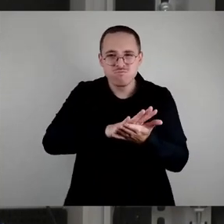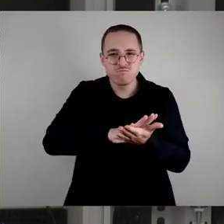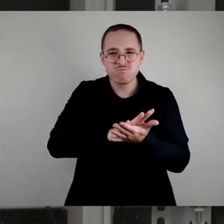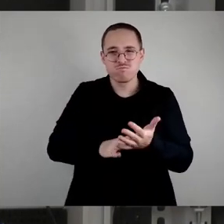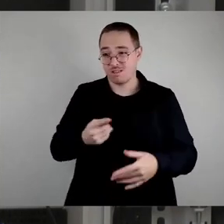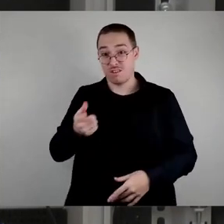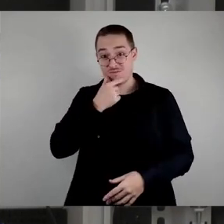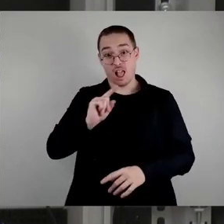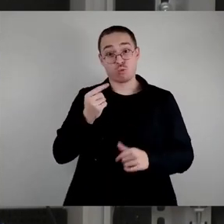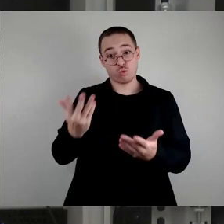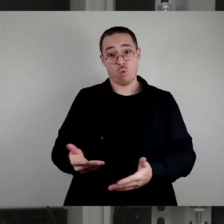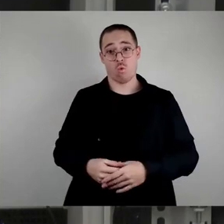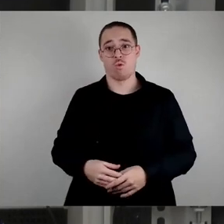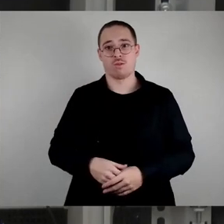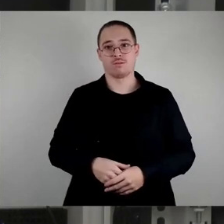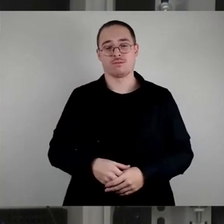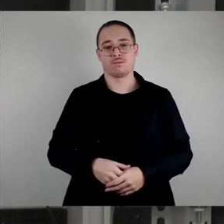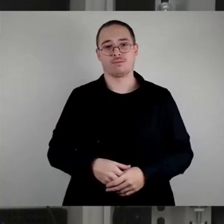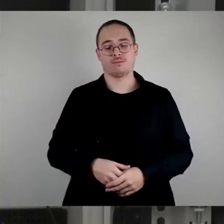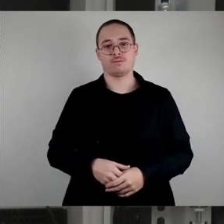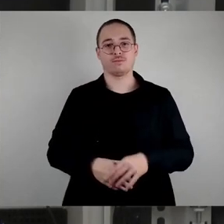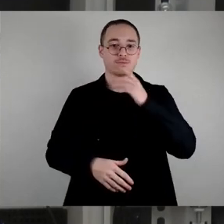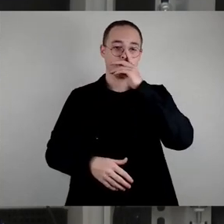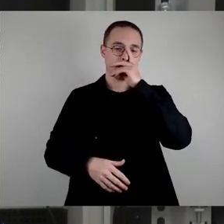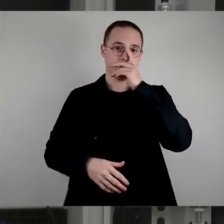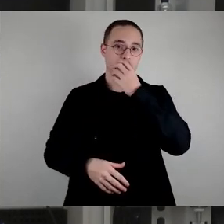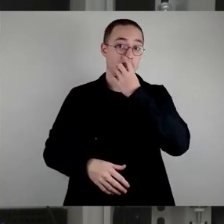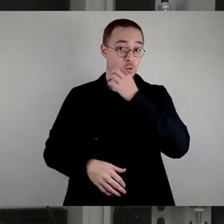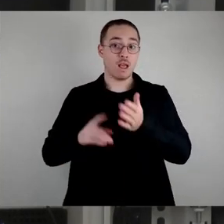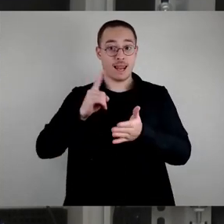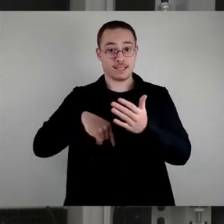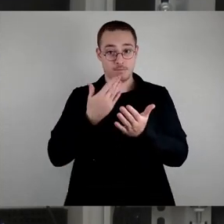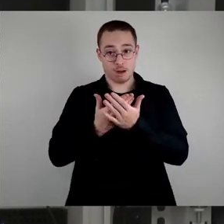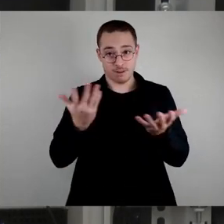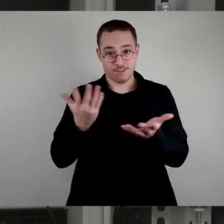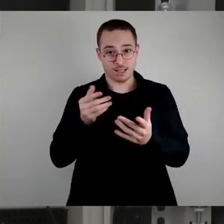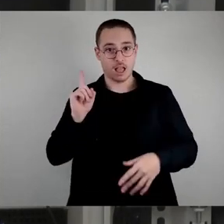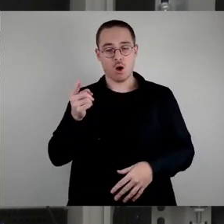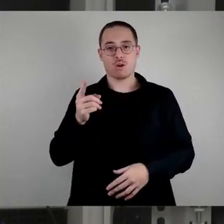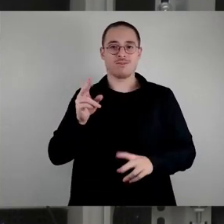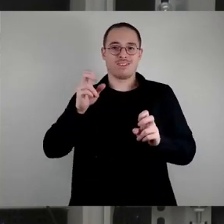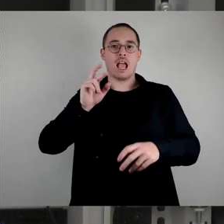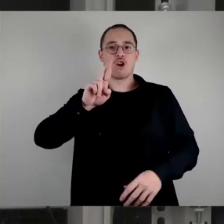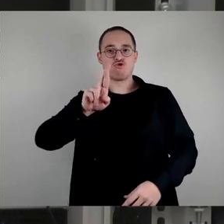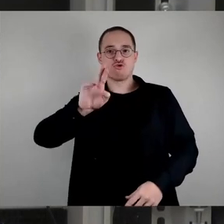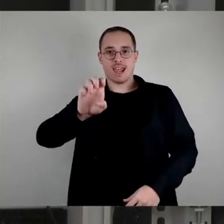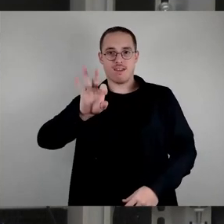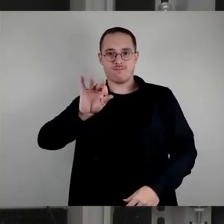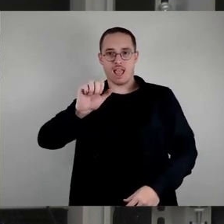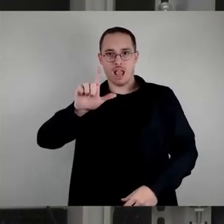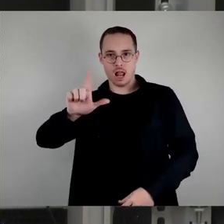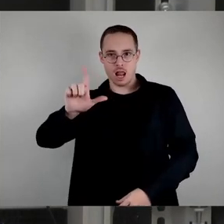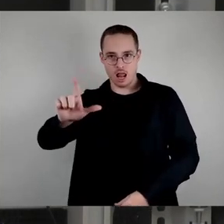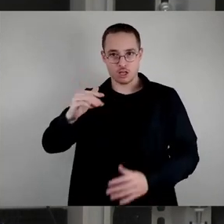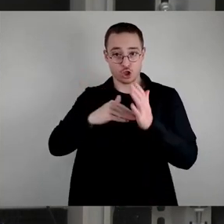Und nicht zuletzt als Beispiel, das Refill-System funktioniert auch. Ja, da muss man eben einen Becher oder eine Tasse